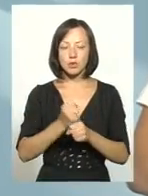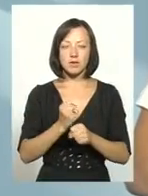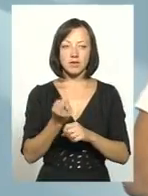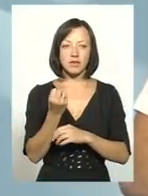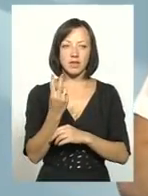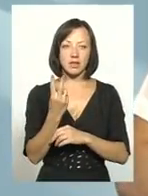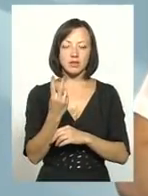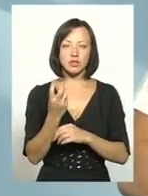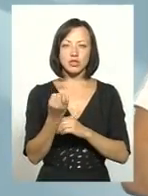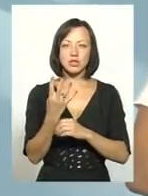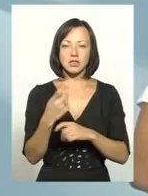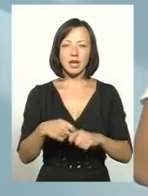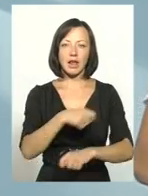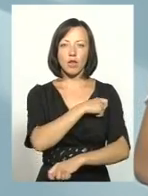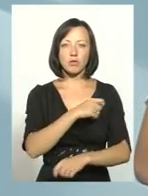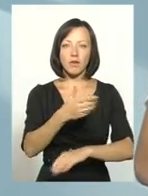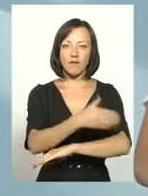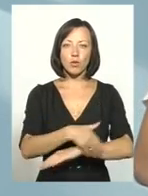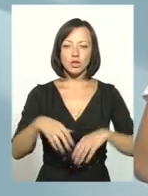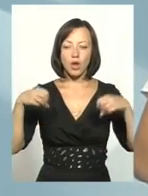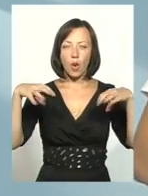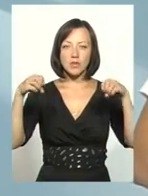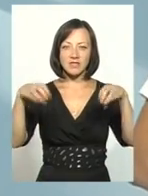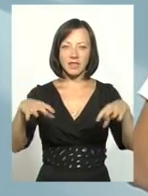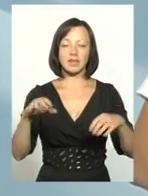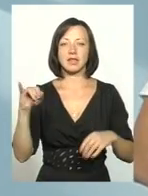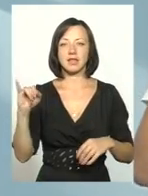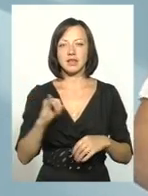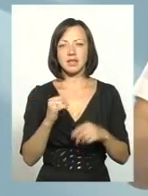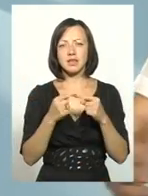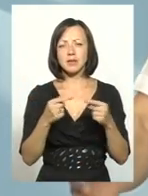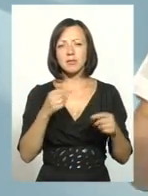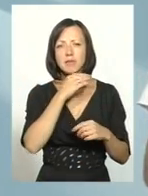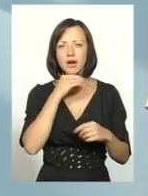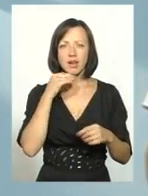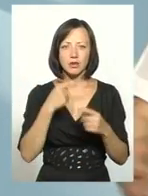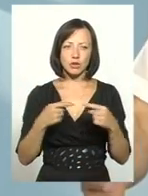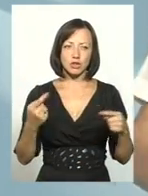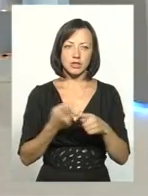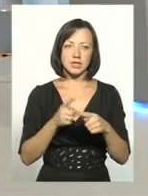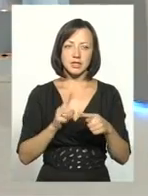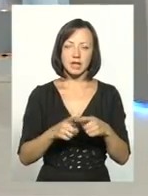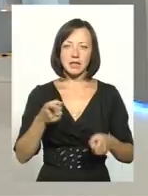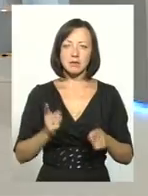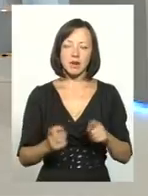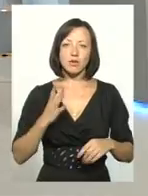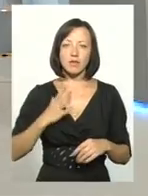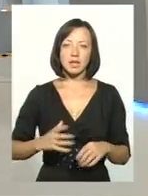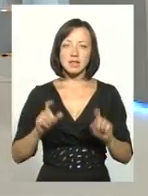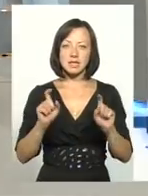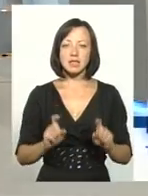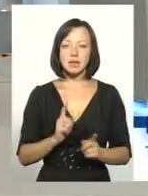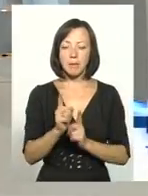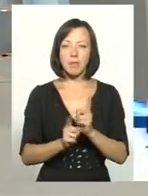12, по-моєм, чи вже 14 кілометрів вуличного світлення. І багатого іншого. Це, насправді, доведеться сидіти і